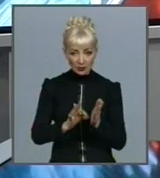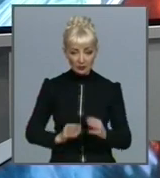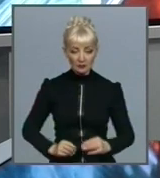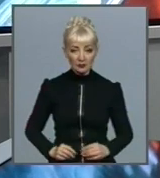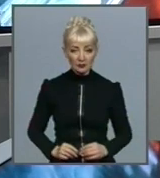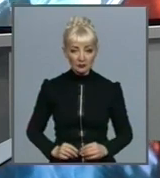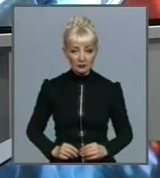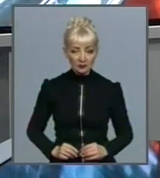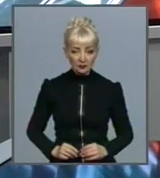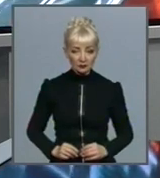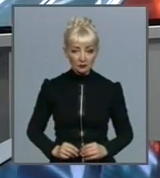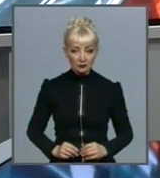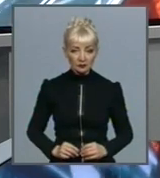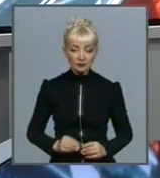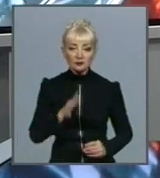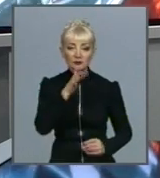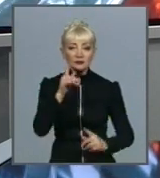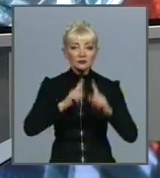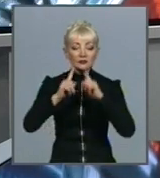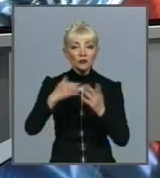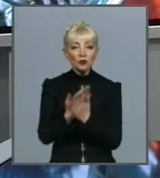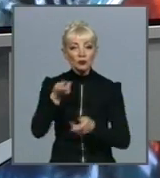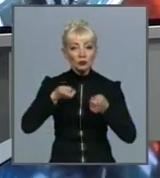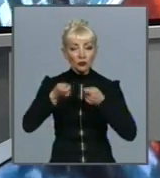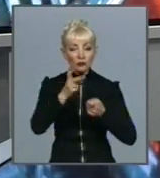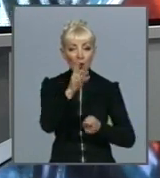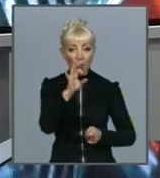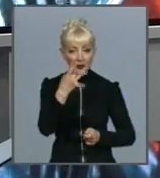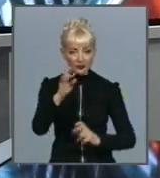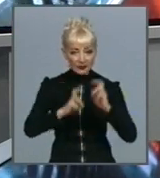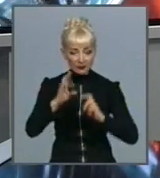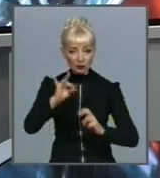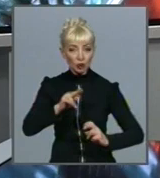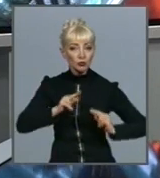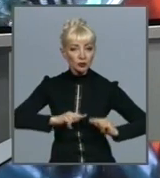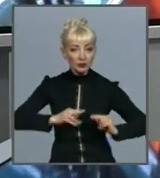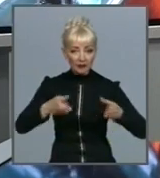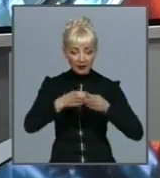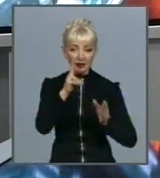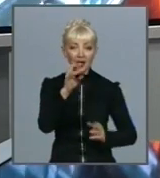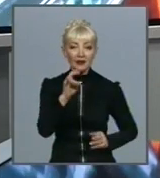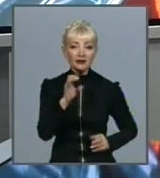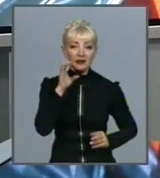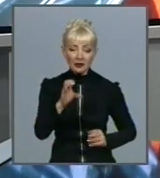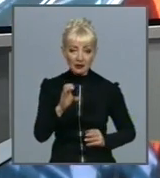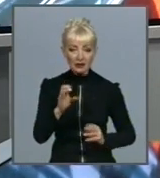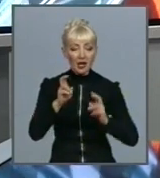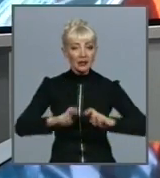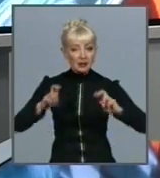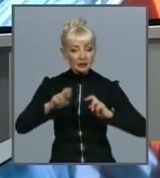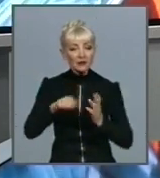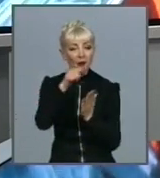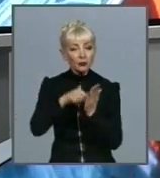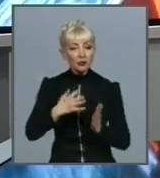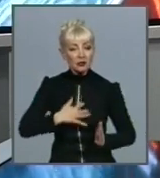Під час наради з новим керівництвом коксового заводу та трудовим колективом Геннадій Кернес ретельно розглянув ключові питання, що турбують харків